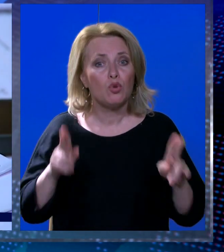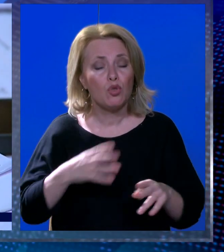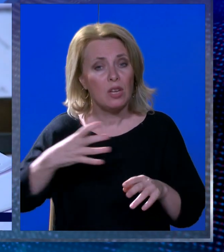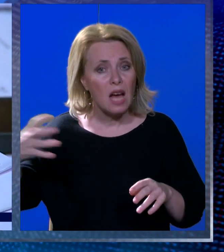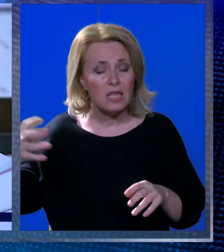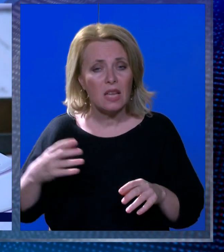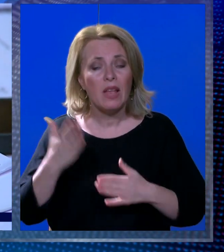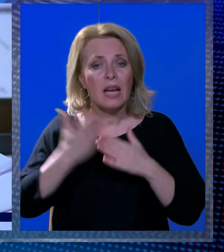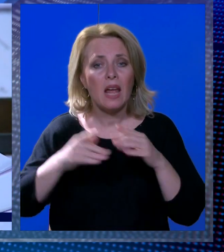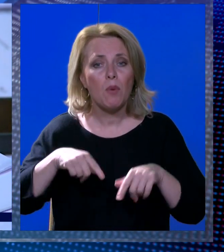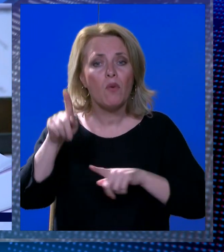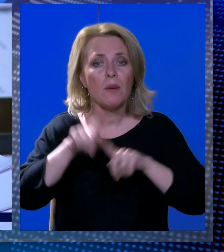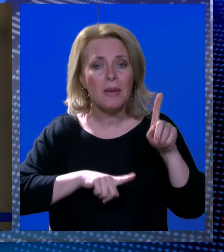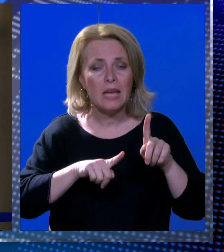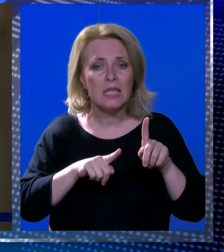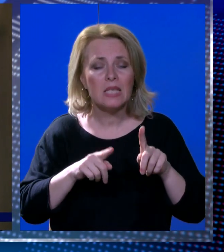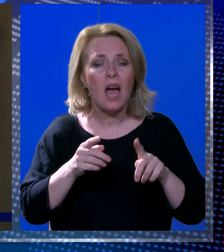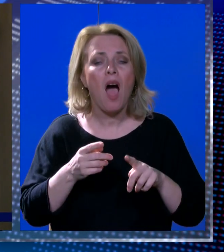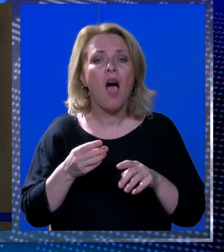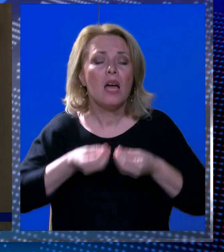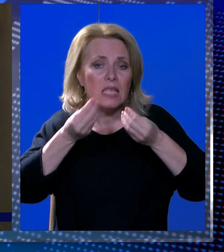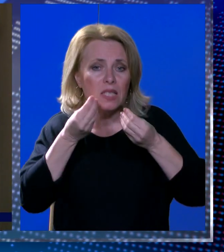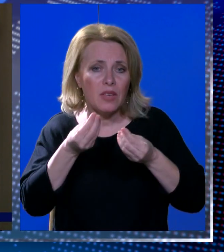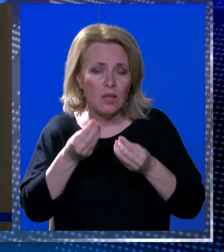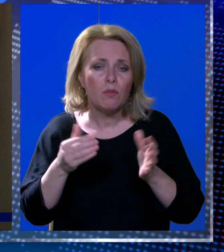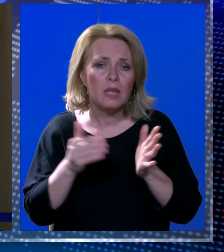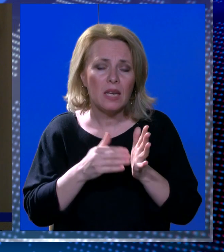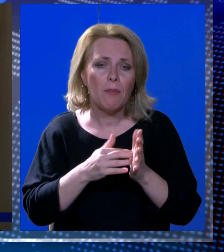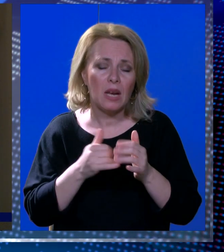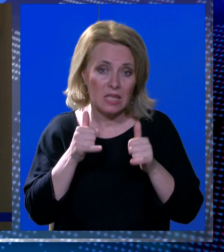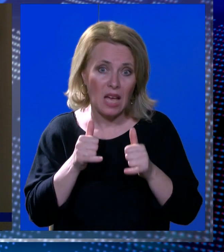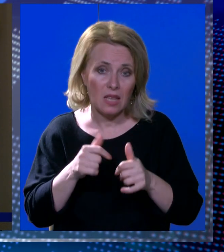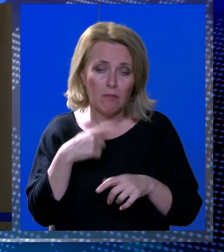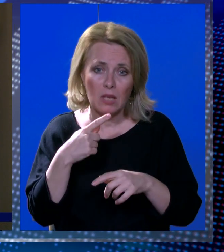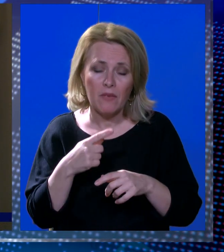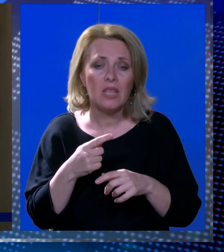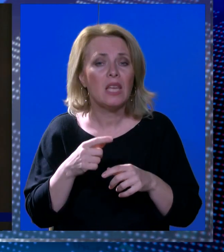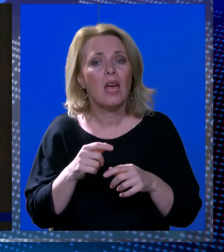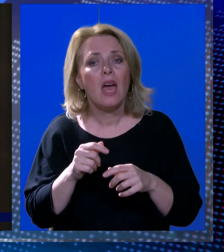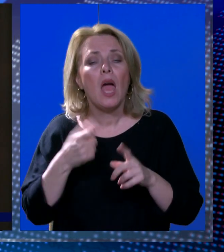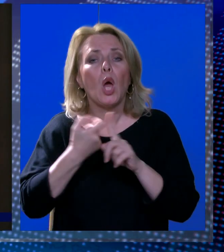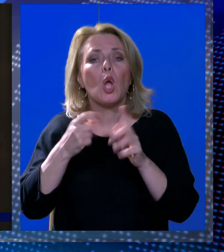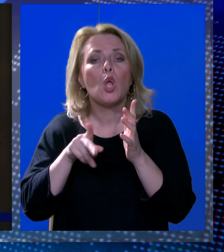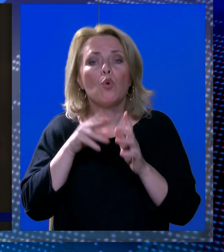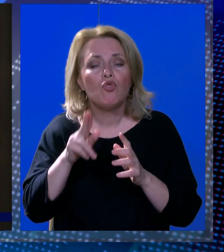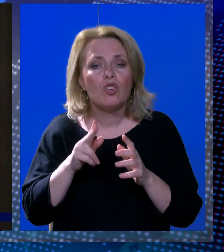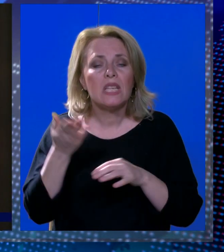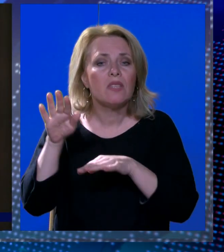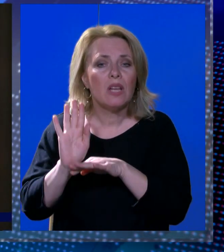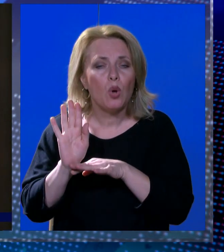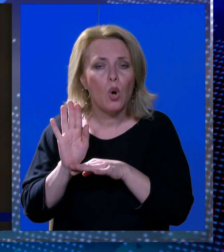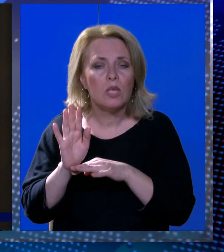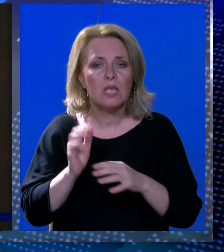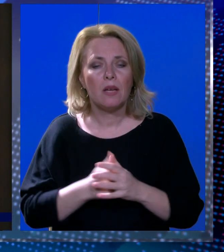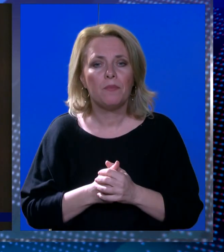Suđenje se nastavlja krajem ovog mjeseca, a svoje bi svjedočenje trebali iznijeti po mnogima neki od ključnih svjedoka, čije se ime spominjalo od